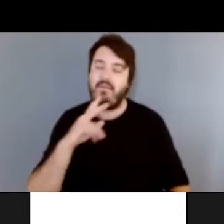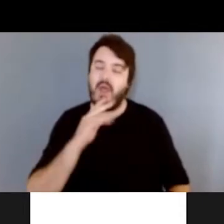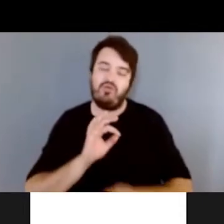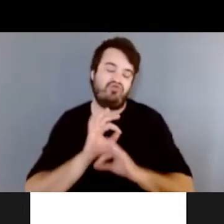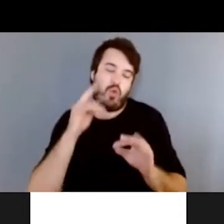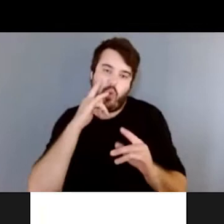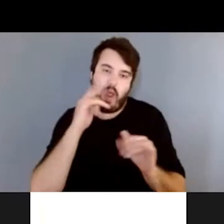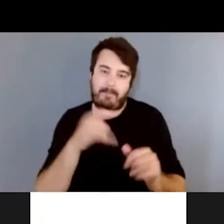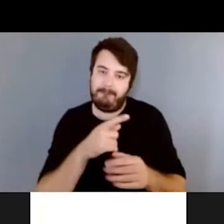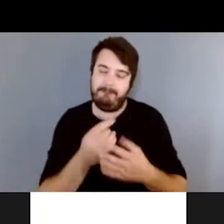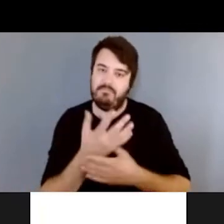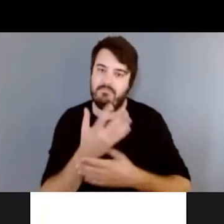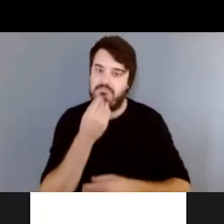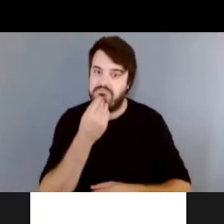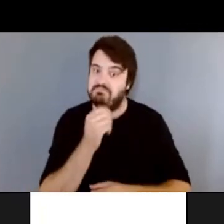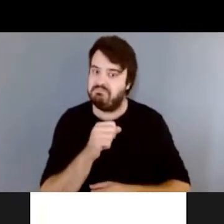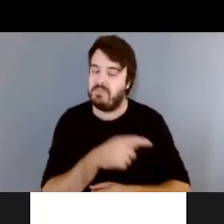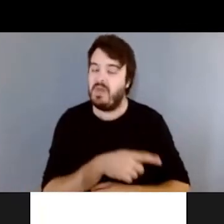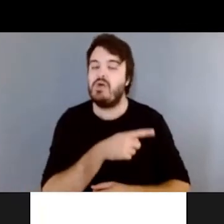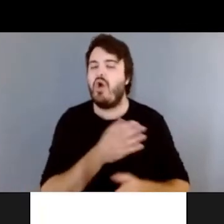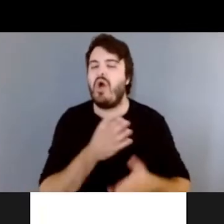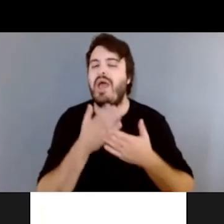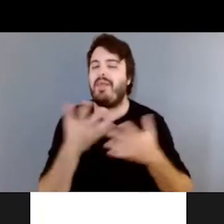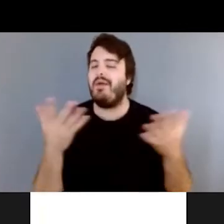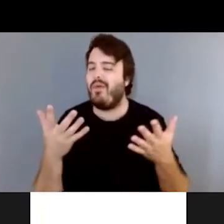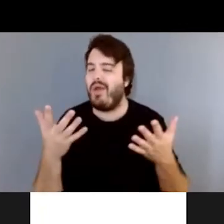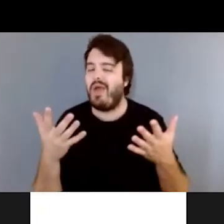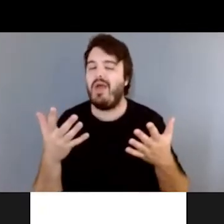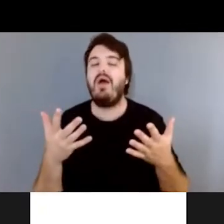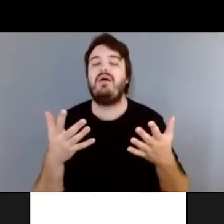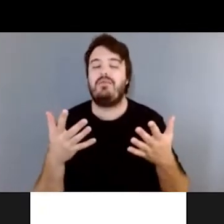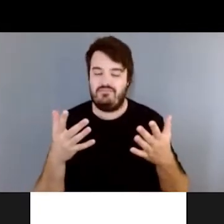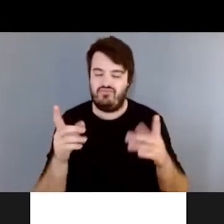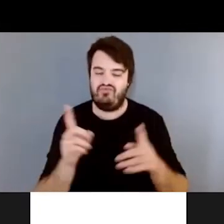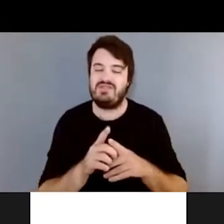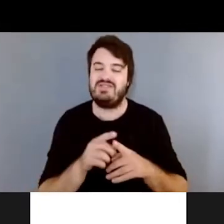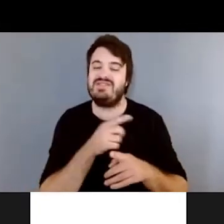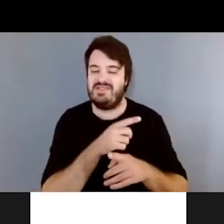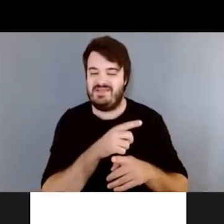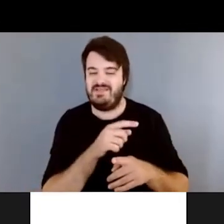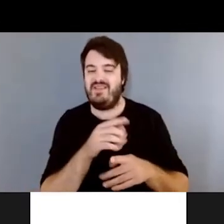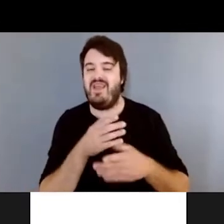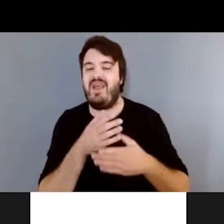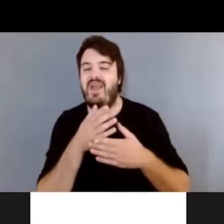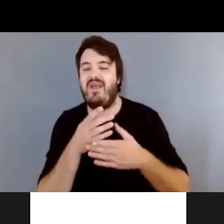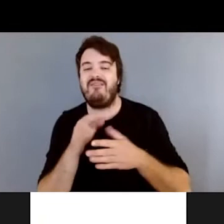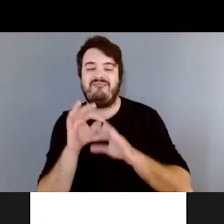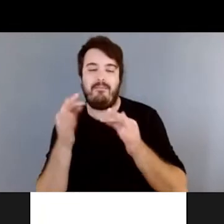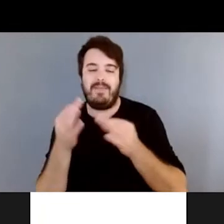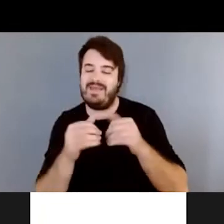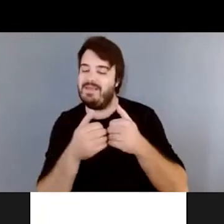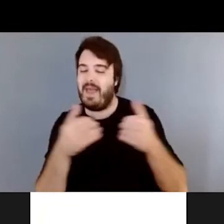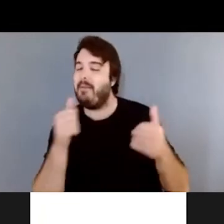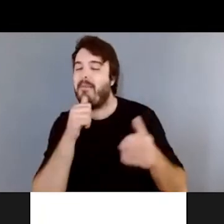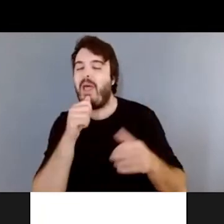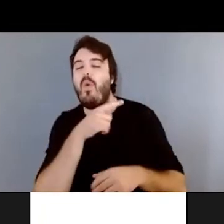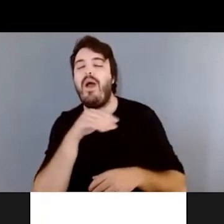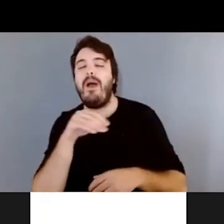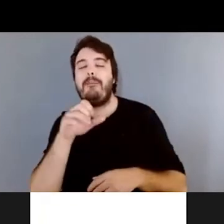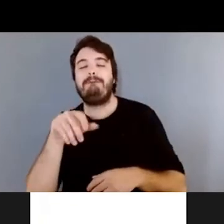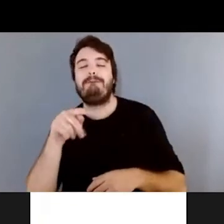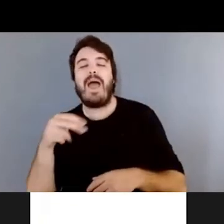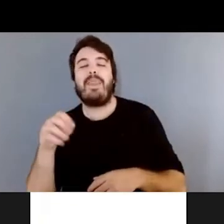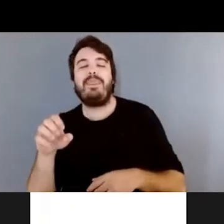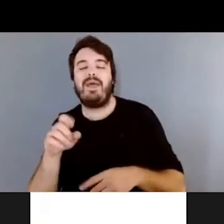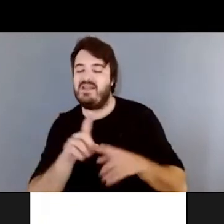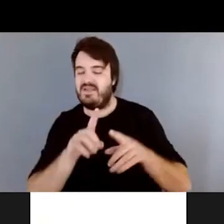Ça aide aussi, comme ça, c'est une autre famille, ce n pas dans la famille de la menthe. C'est une plante